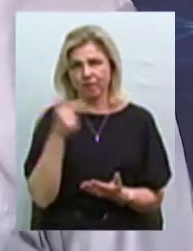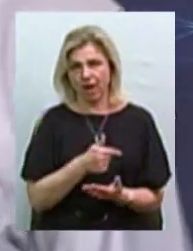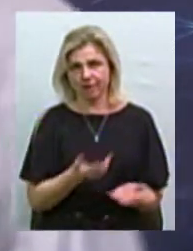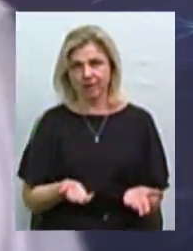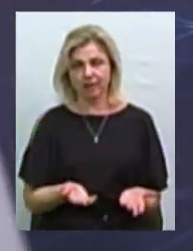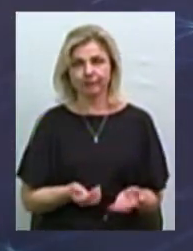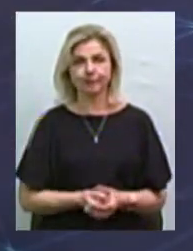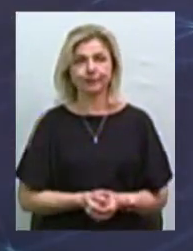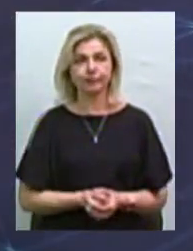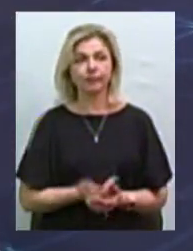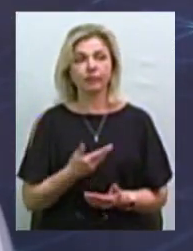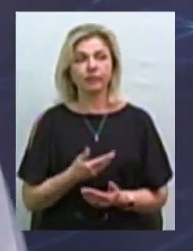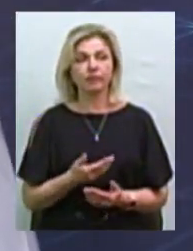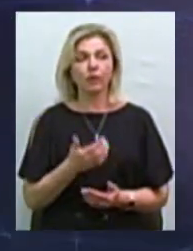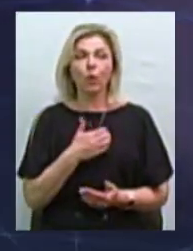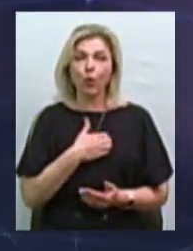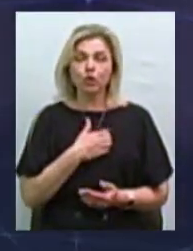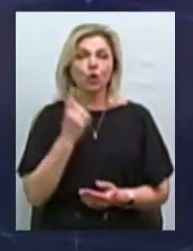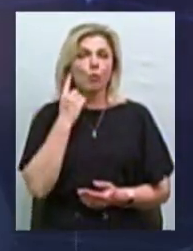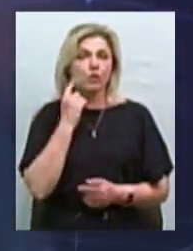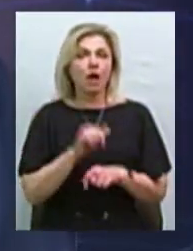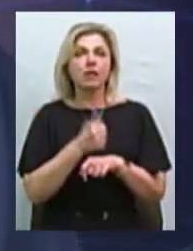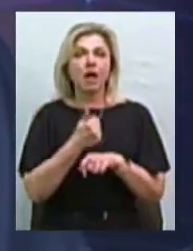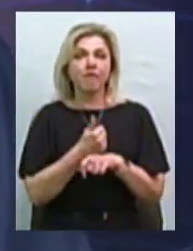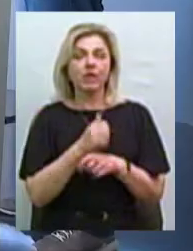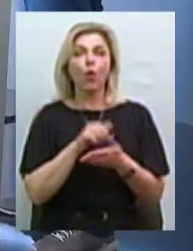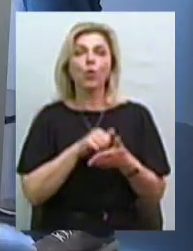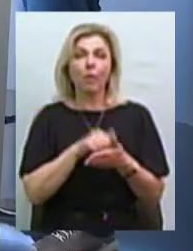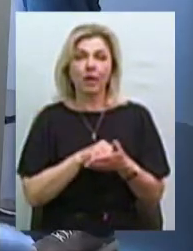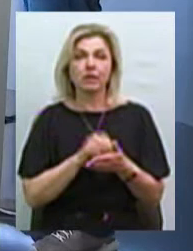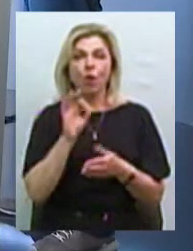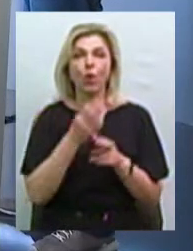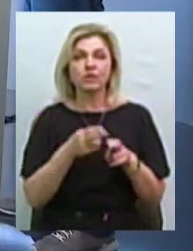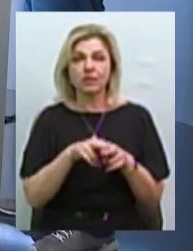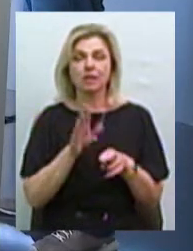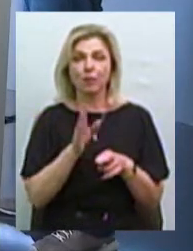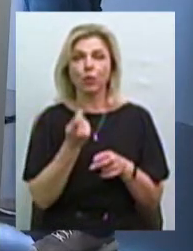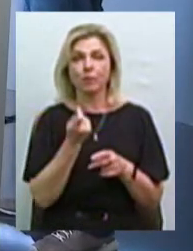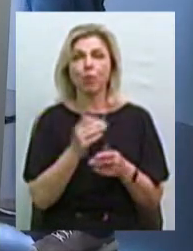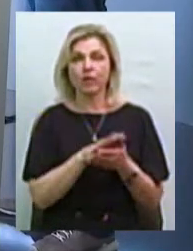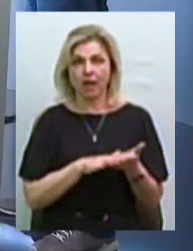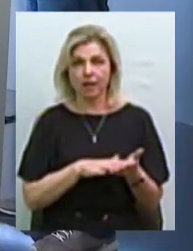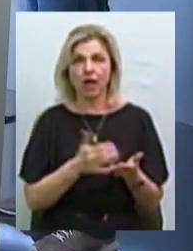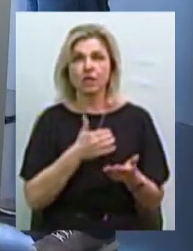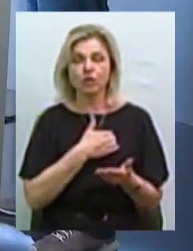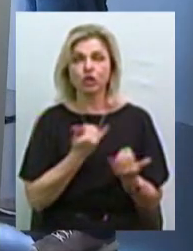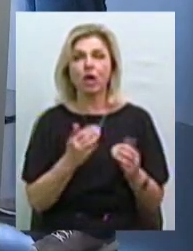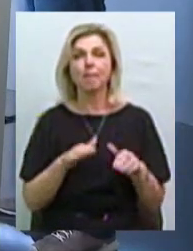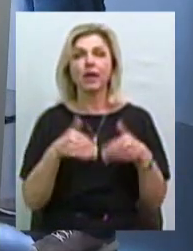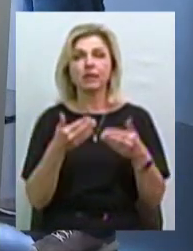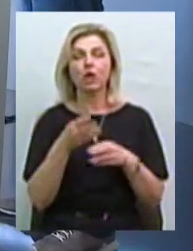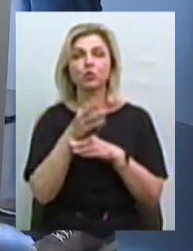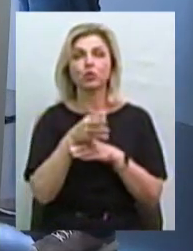Ми зробили що? Я почував основні аргументи, про це будемо говорити трошки далі. Зараз я хочу зверхунувати відеосюжет,